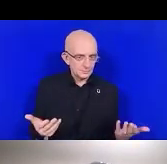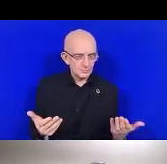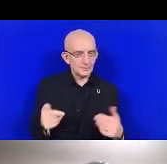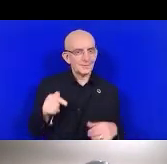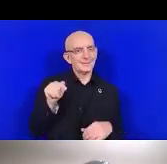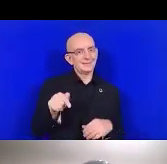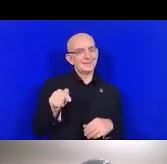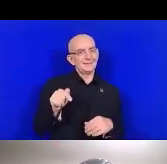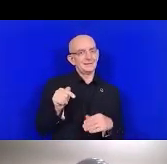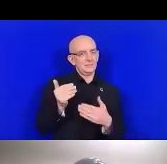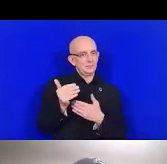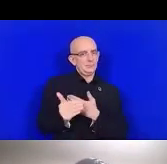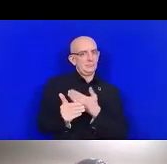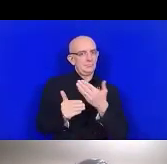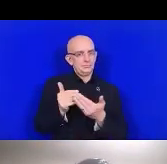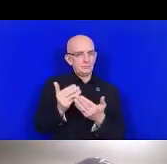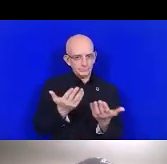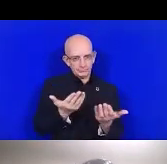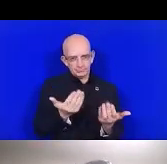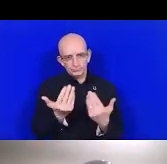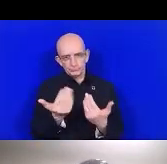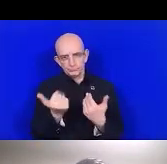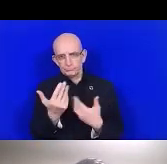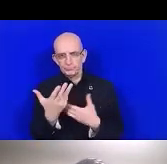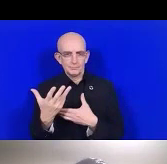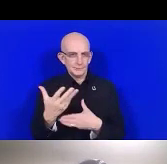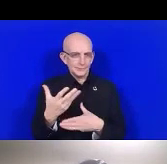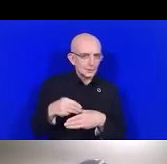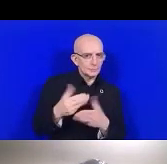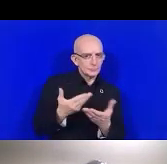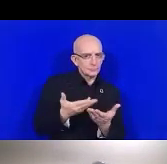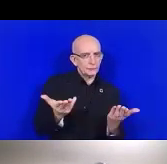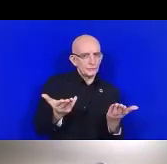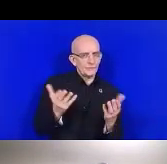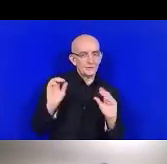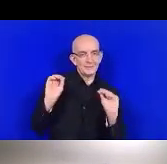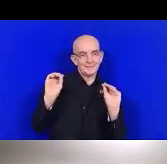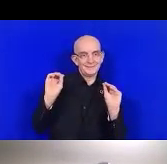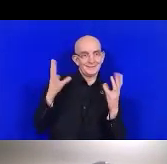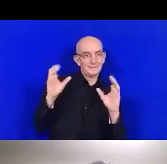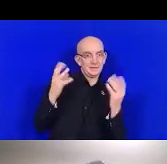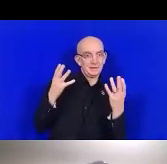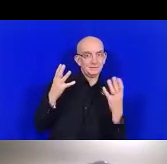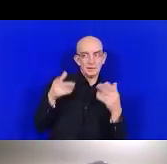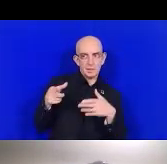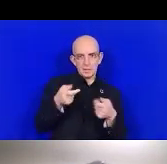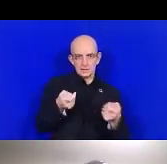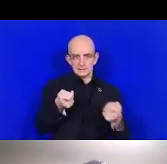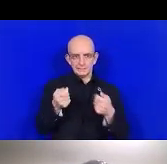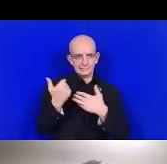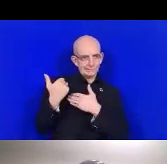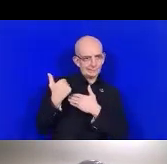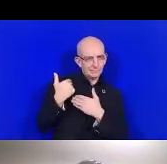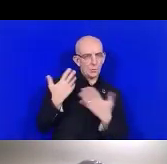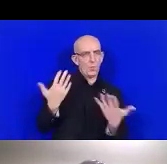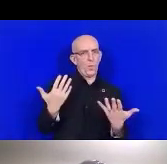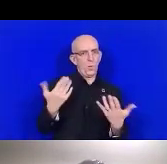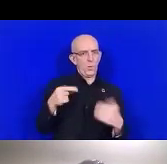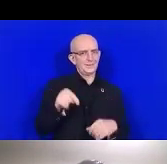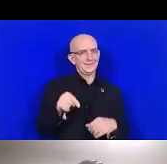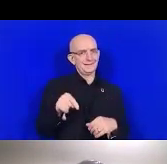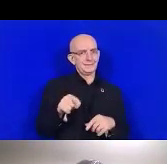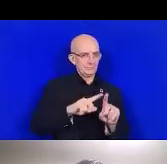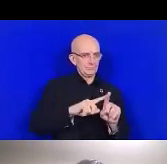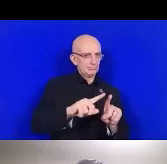On a donc essayé de toucher tous les individus et préciser en détail les différents indicateurs, les